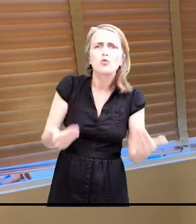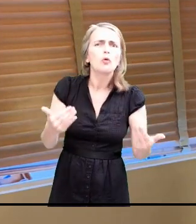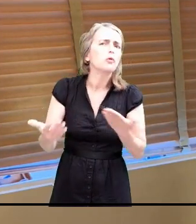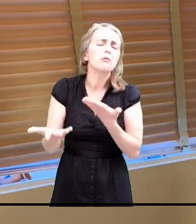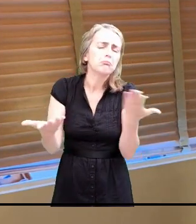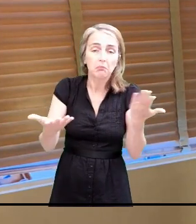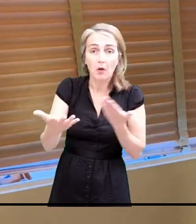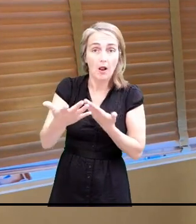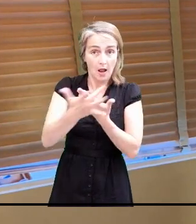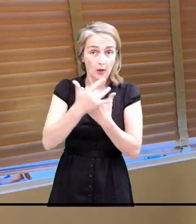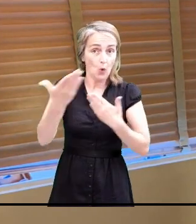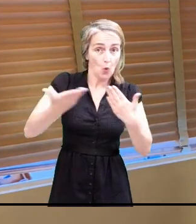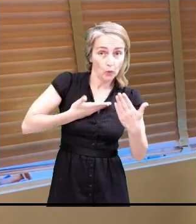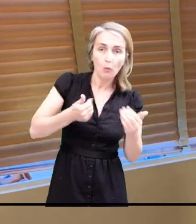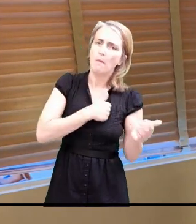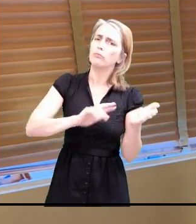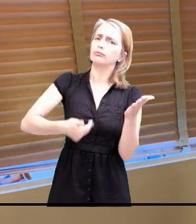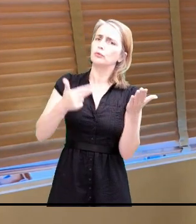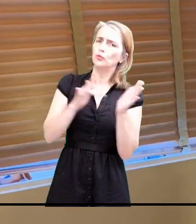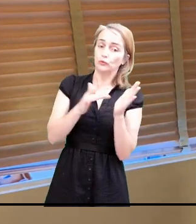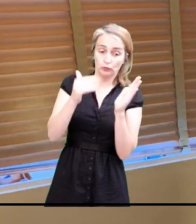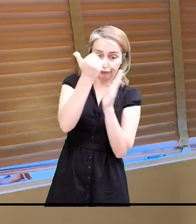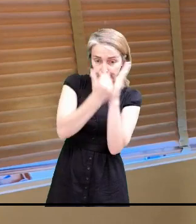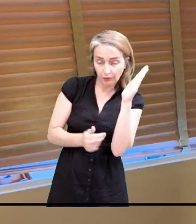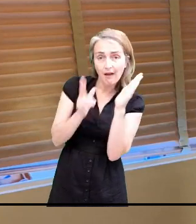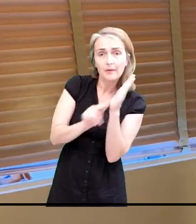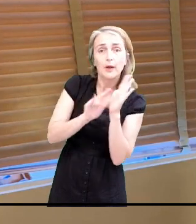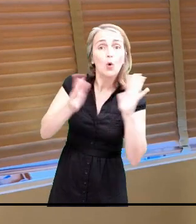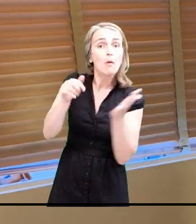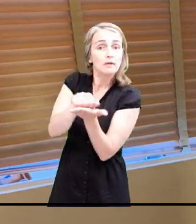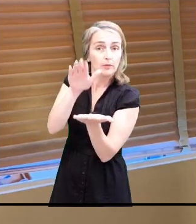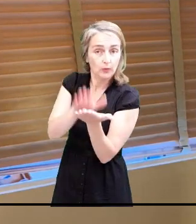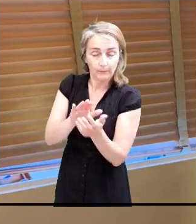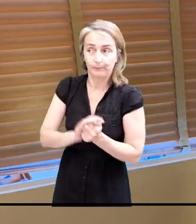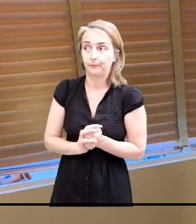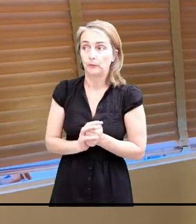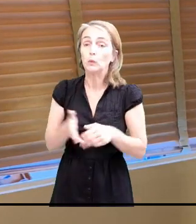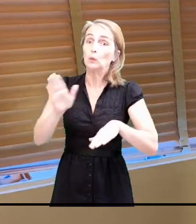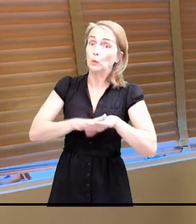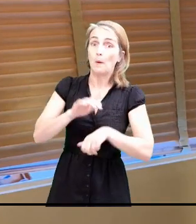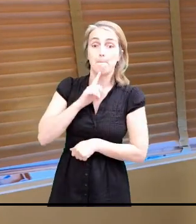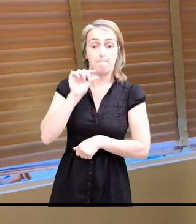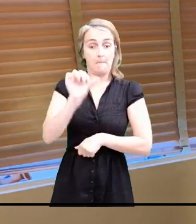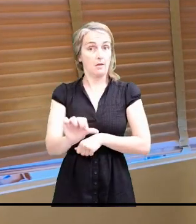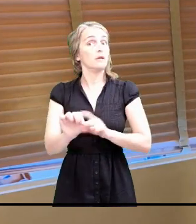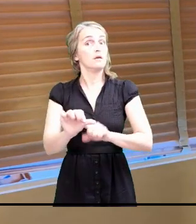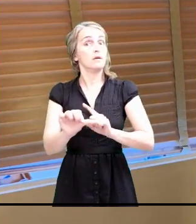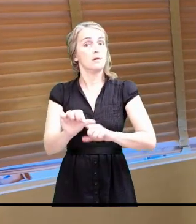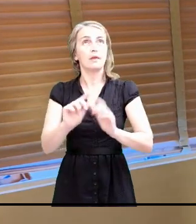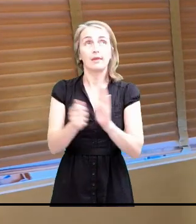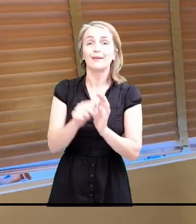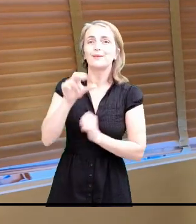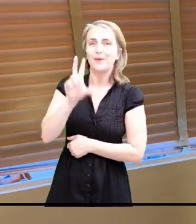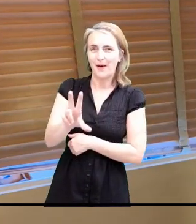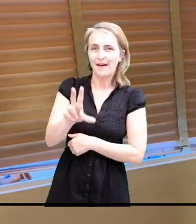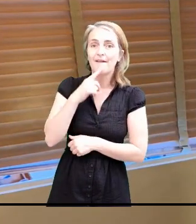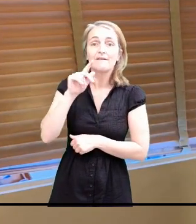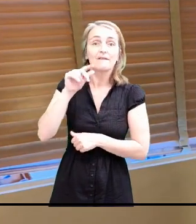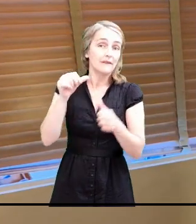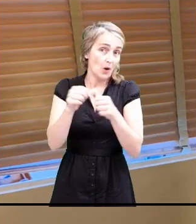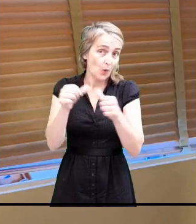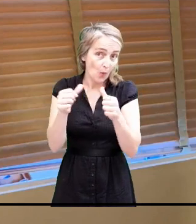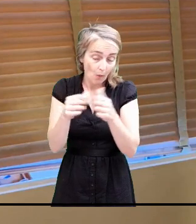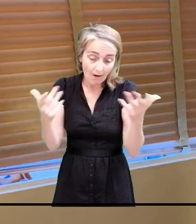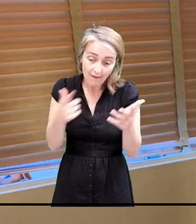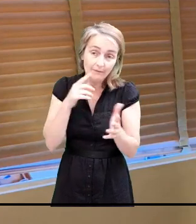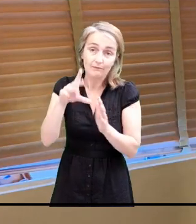part aujourd'hui, qui va vous donner les conditions d'inscription. Et, mardi prochain, le 3, nous allons faire